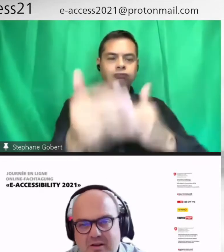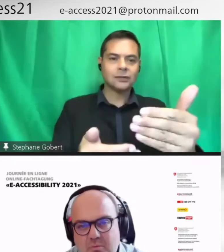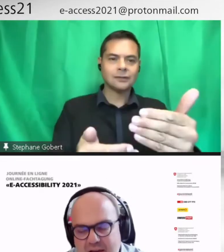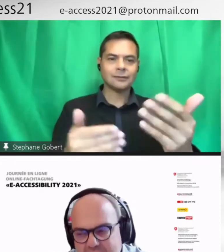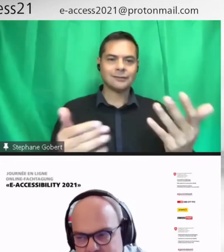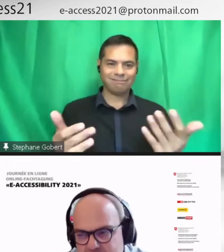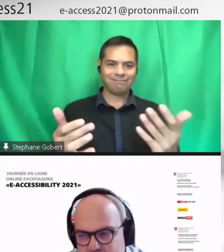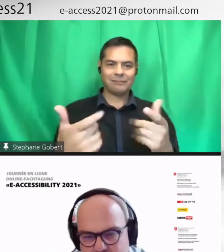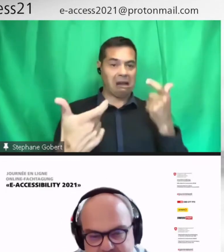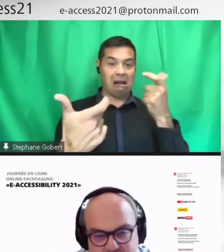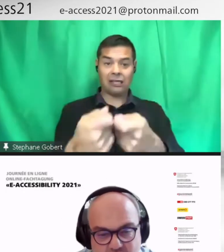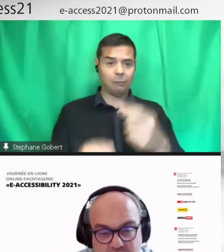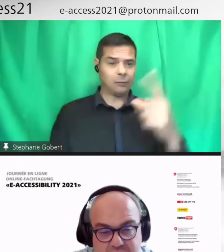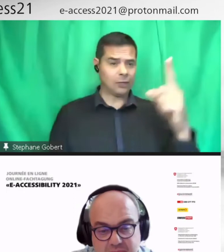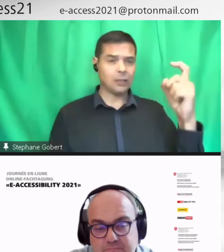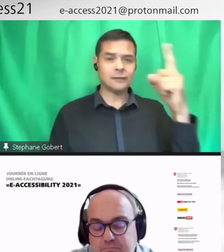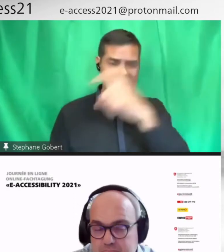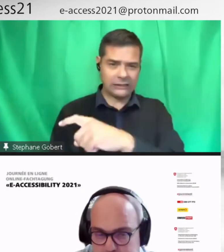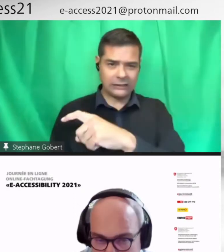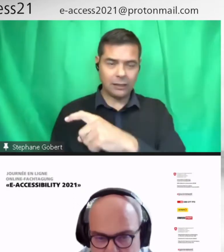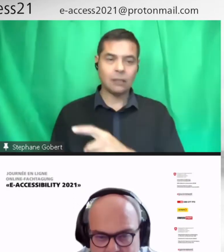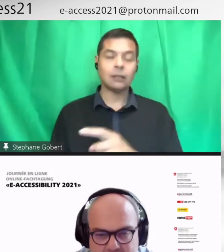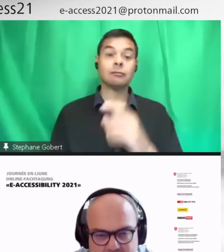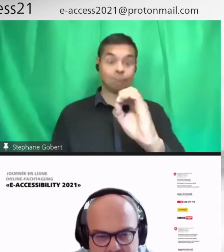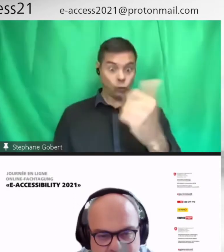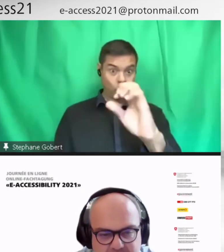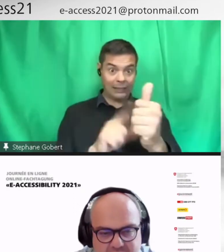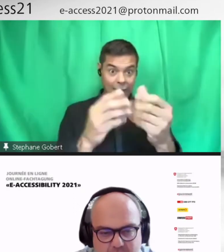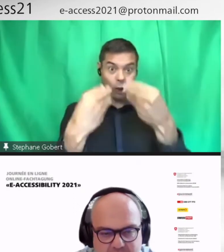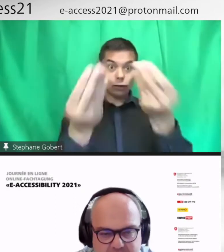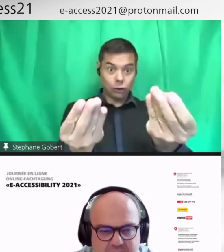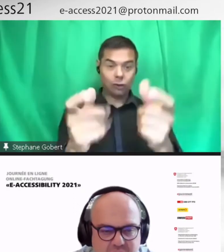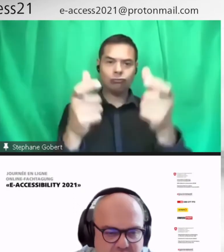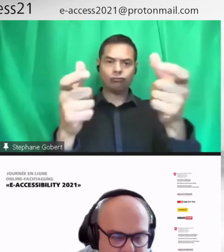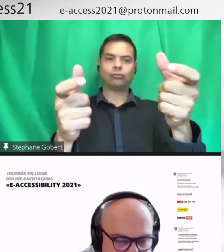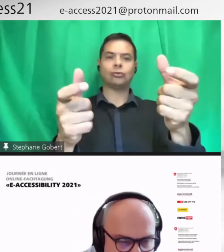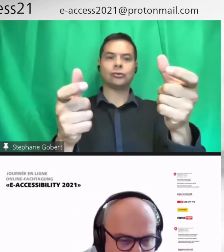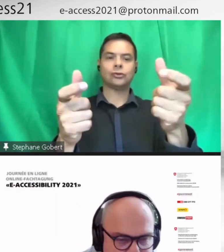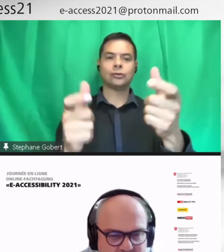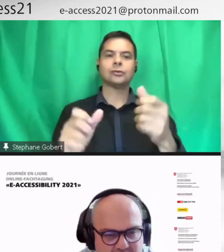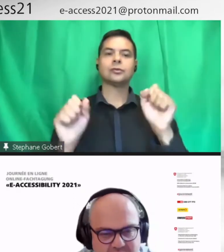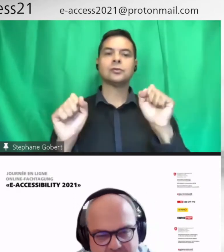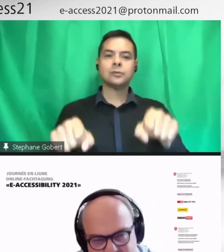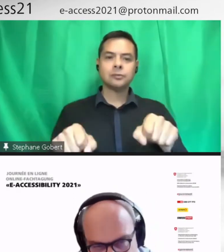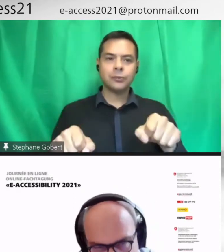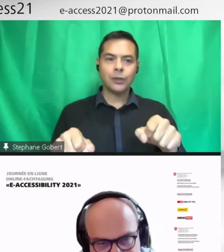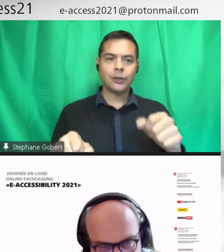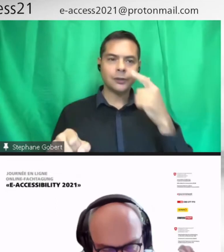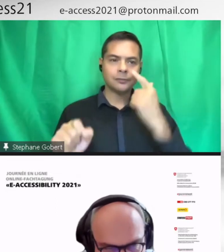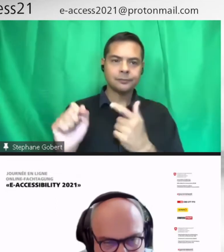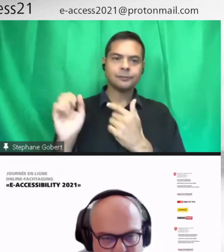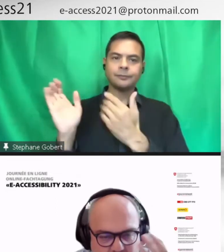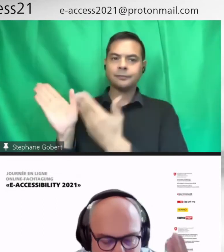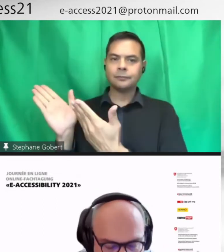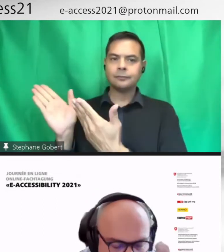puis, le numérique donne cette chance de le développer. Donc, j'ai repris la courte de Gauss avec les élèves qui ont des